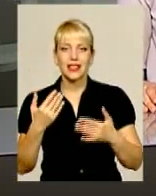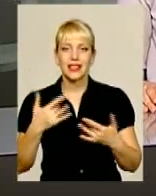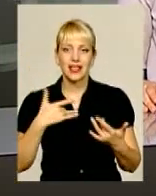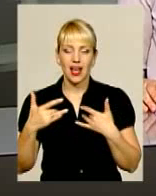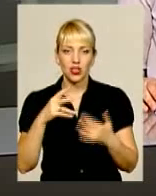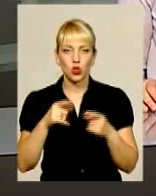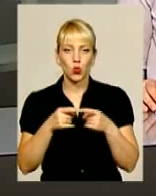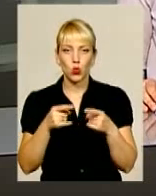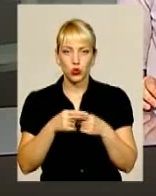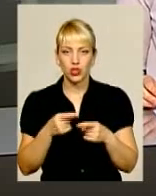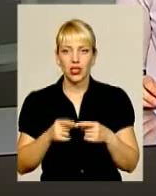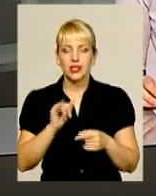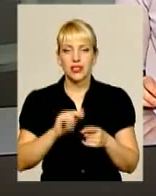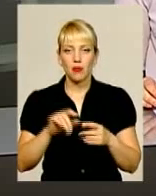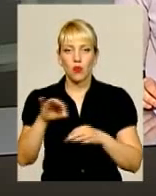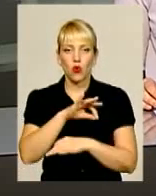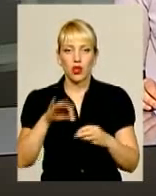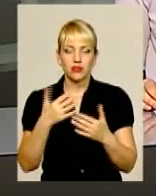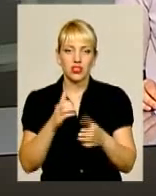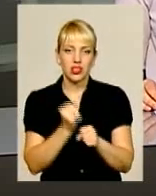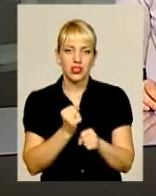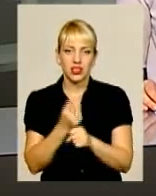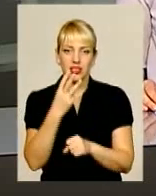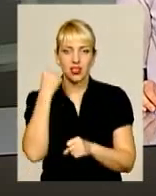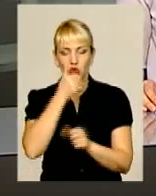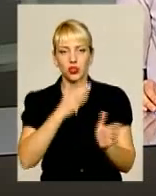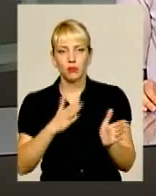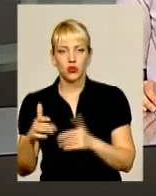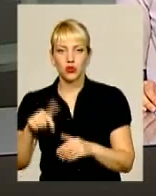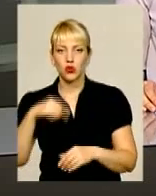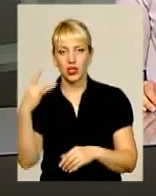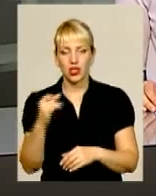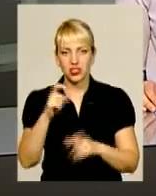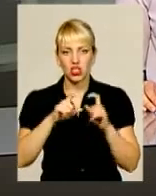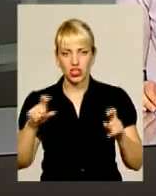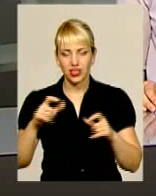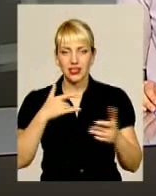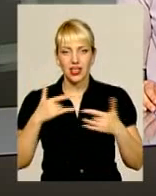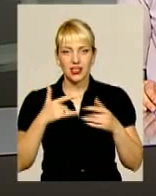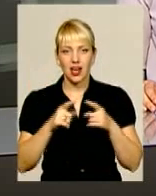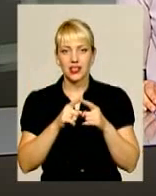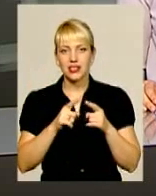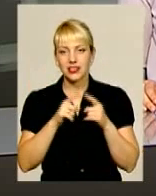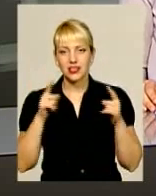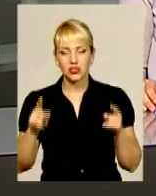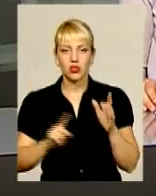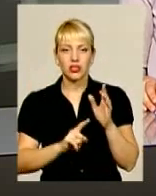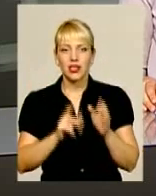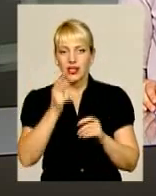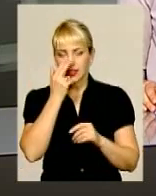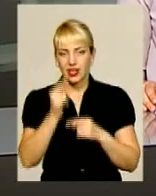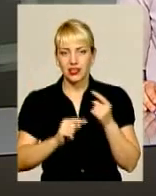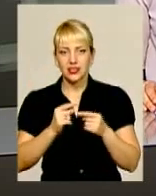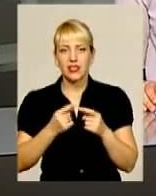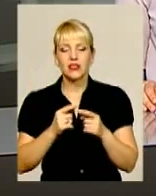еліта міста» в обласному центрі діє вже третій рік поспіль. Цього разу шкільний театральний сезон стартує традиційно – виставою